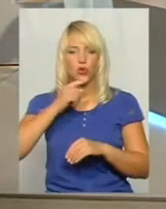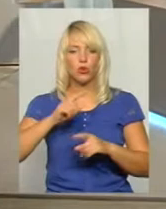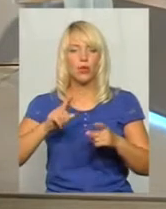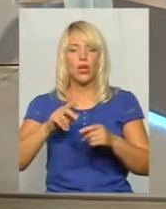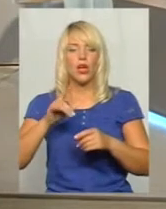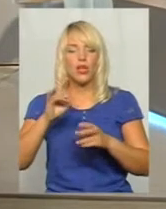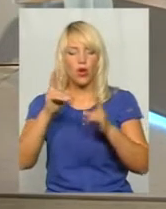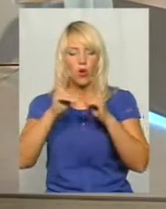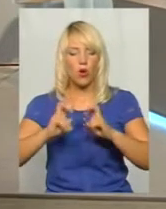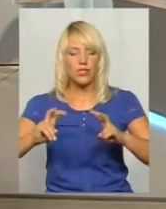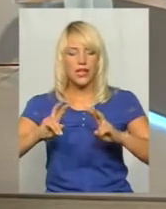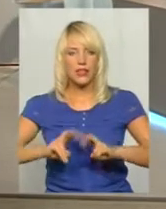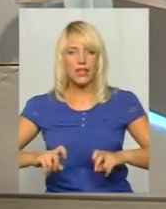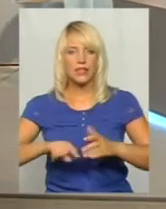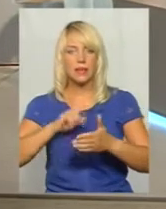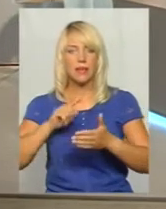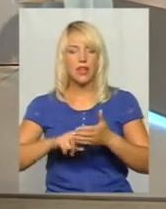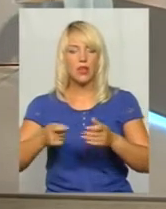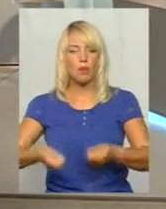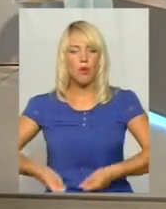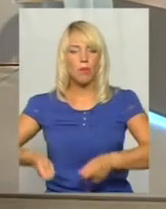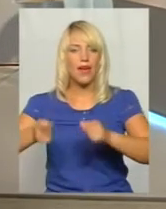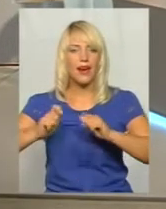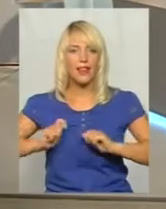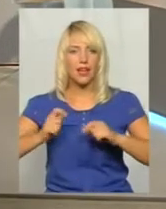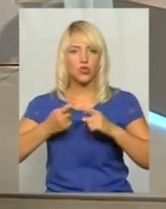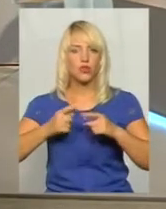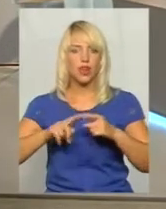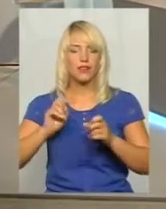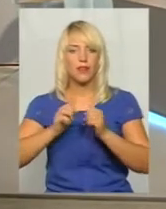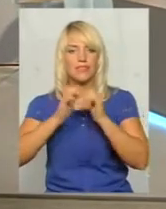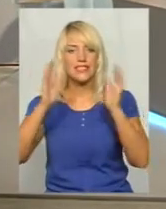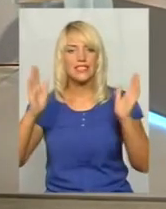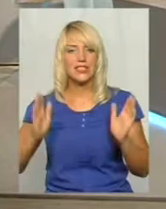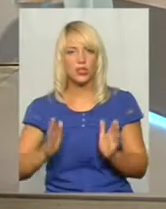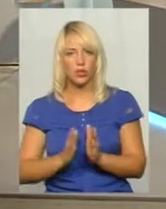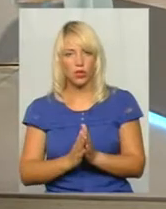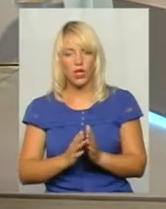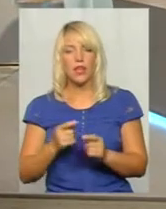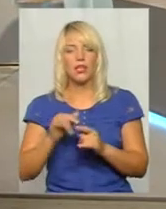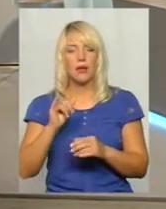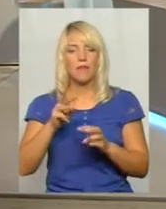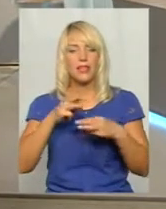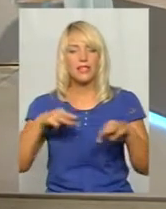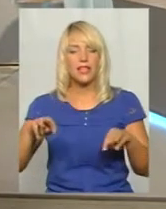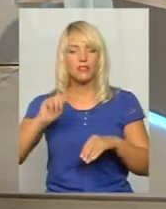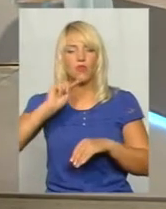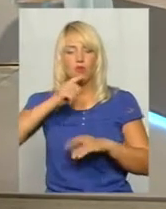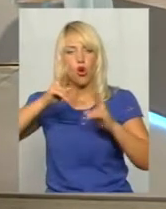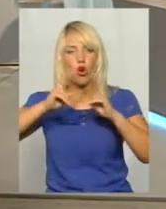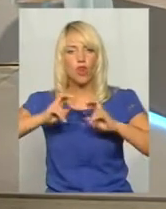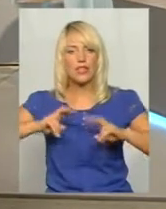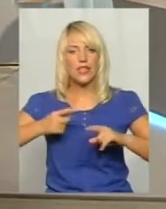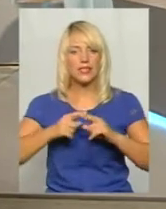назад в обласну комунальну власність, як цілісного майнового комплексу. Тому Міністерство економіки розглядає це